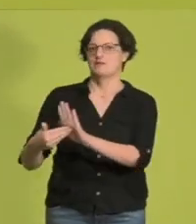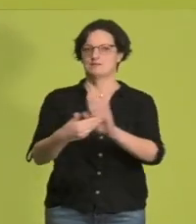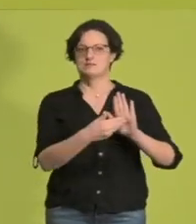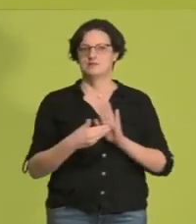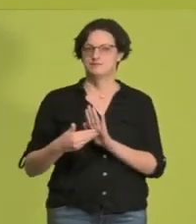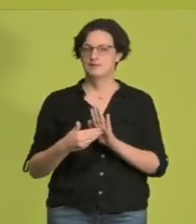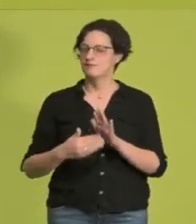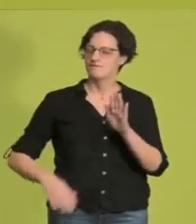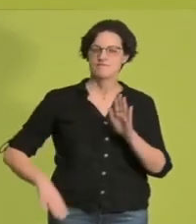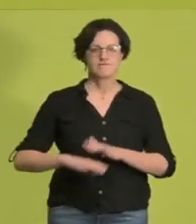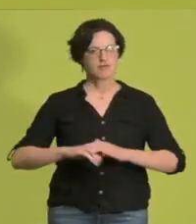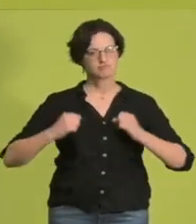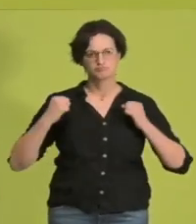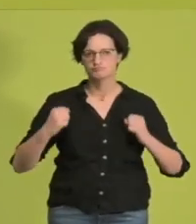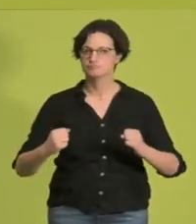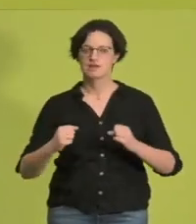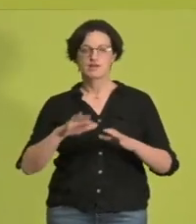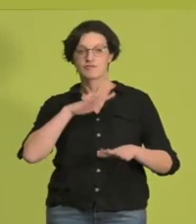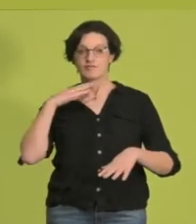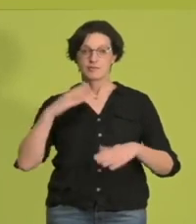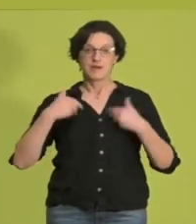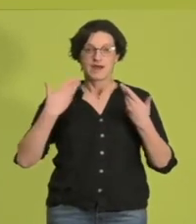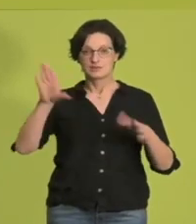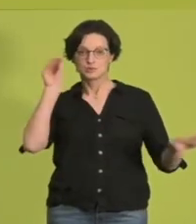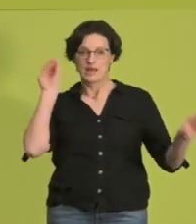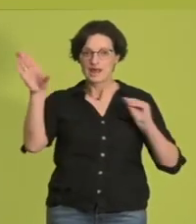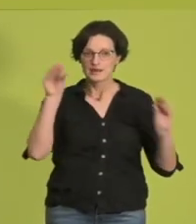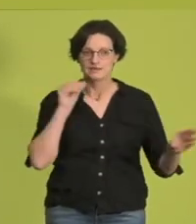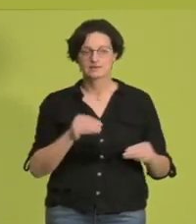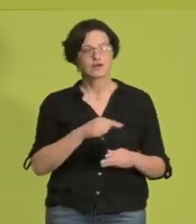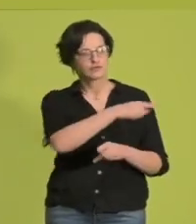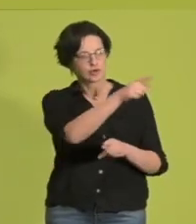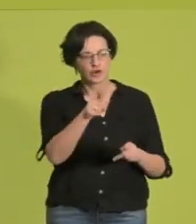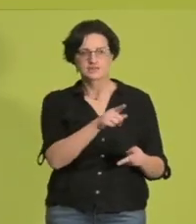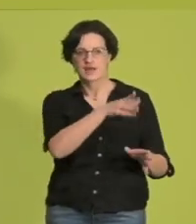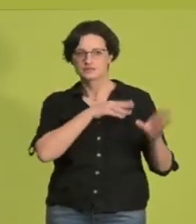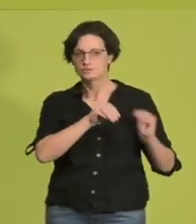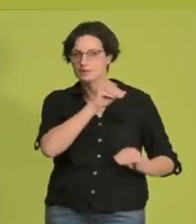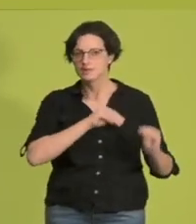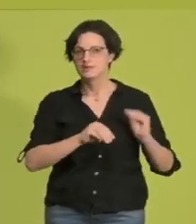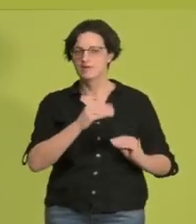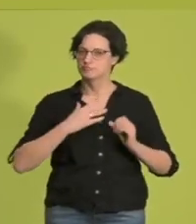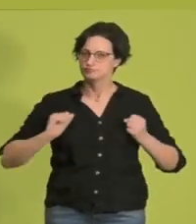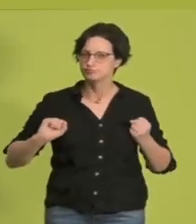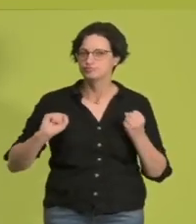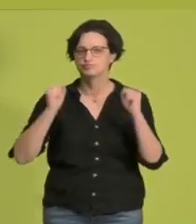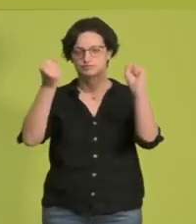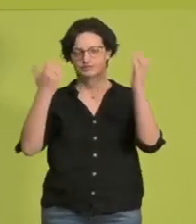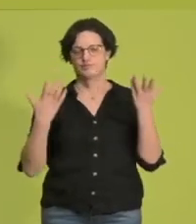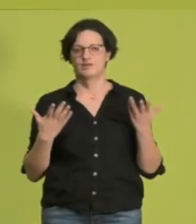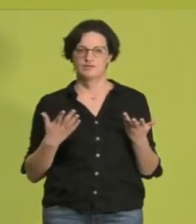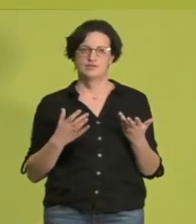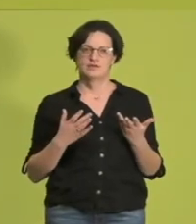was in mir steckt, was ich dazulernen werde, was ihr mir mitgebt, streiten, kämpfen. Liebe Freundinnen und Freunde,